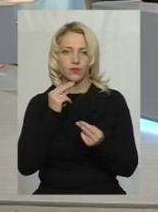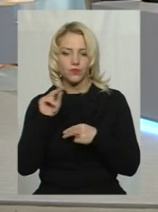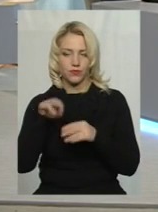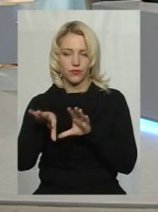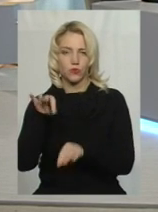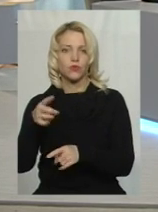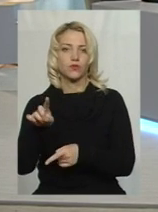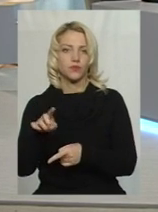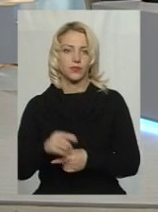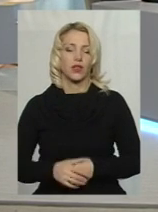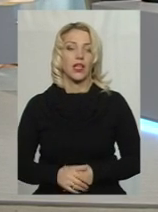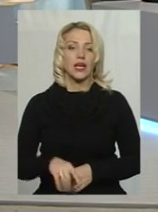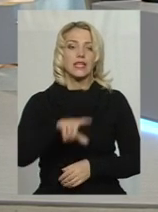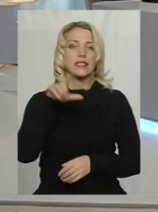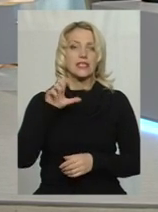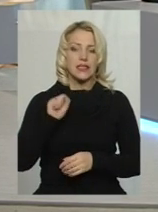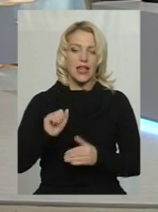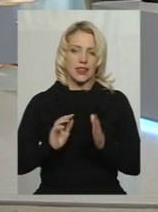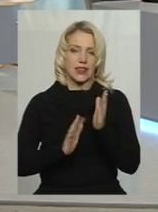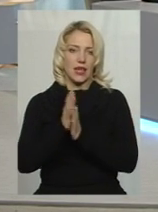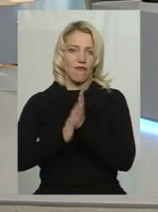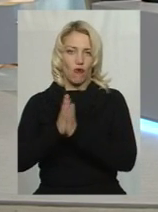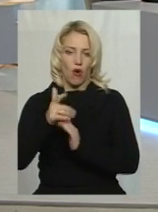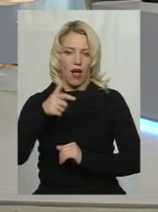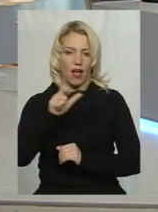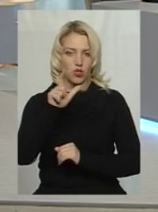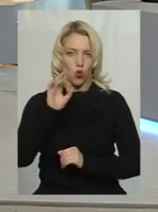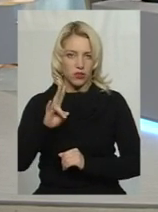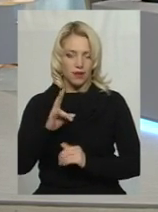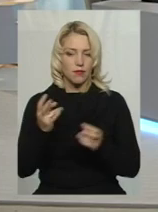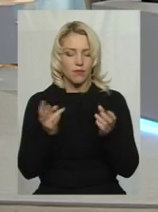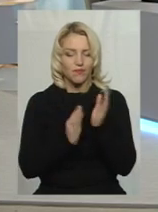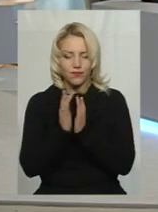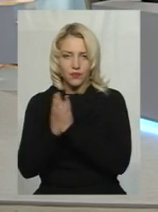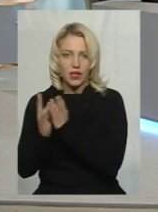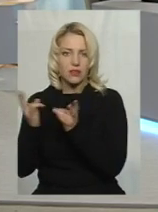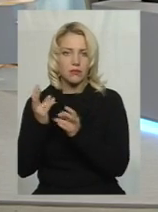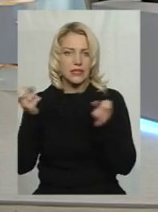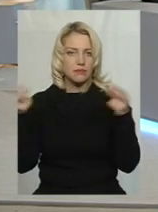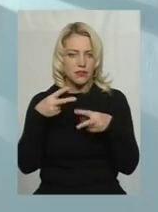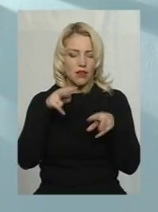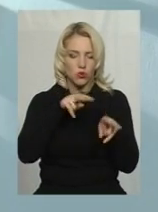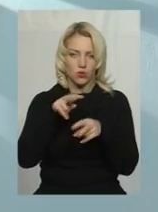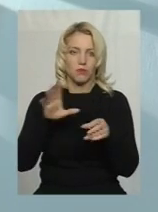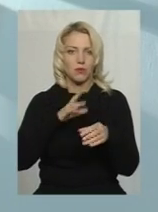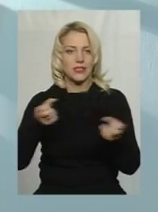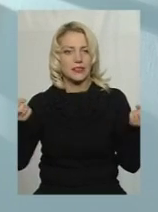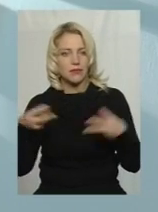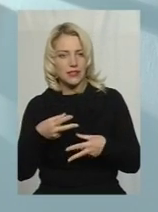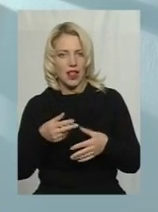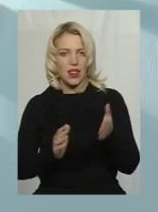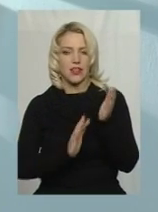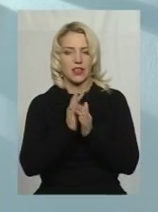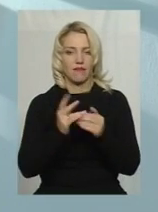Тому що за травою газонною, по-перше, потрібен спеціальний догляд. Має бути спеціальна трава, щоб вона